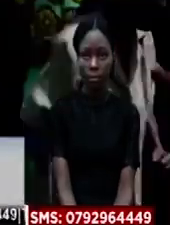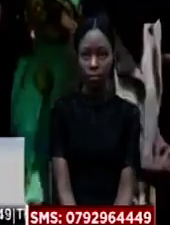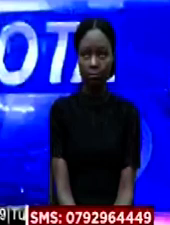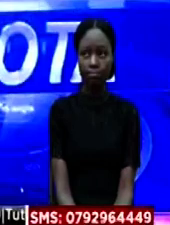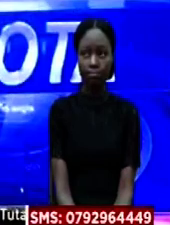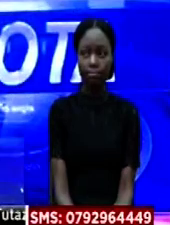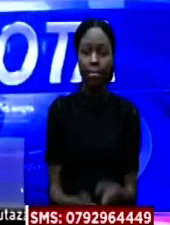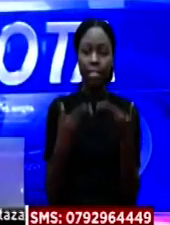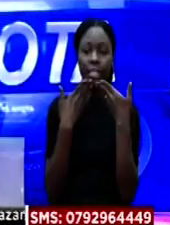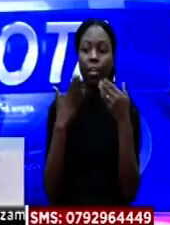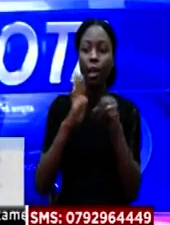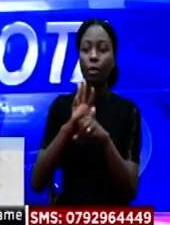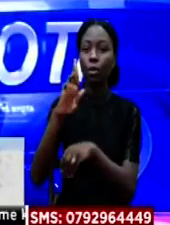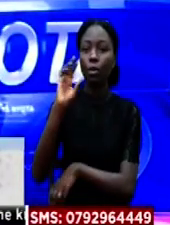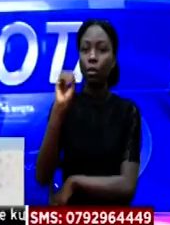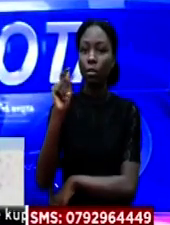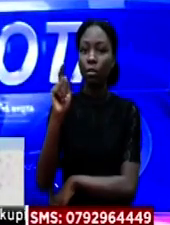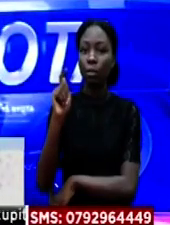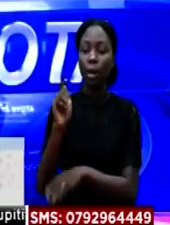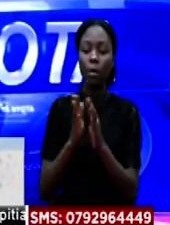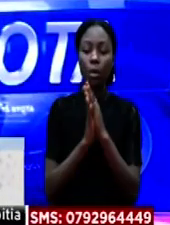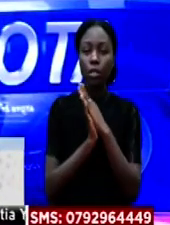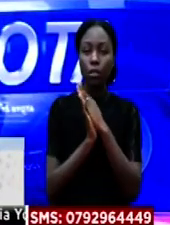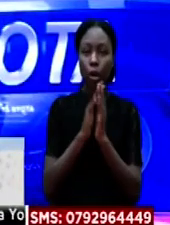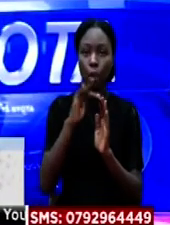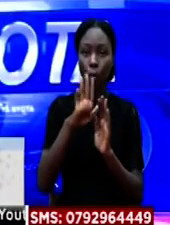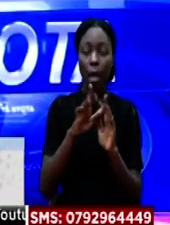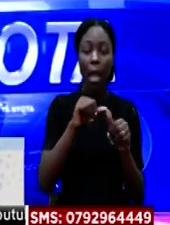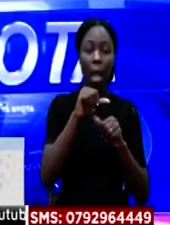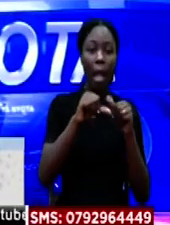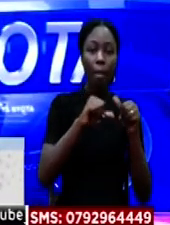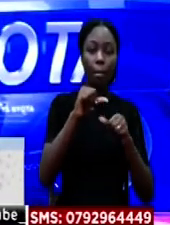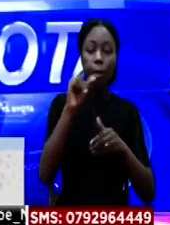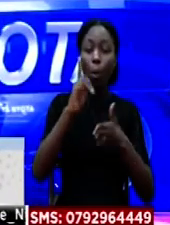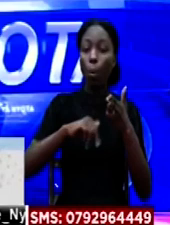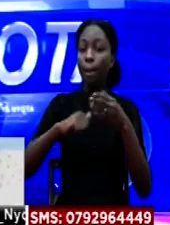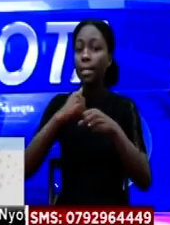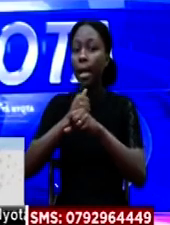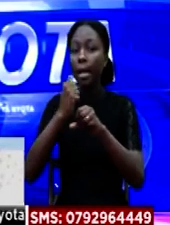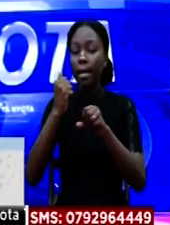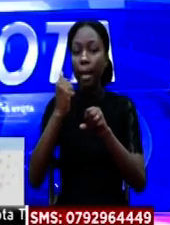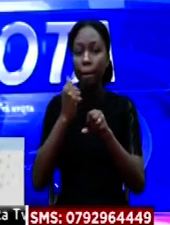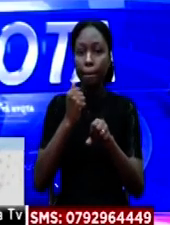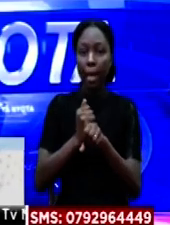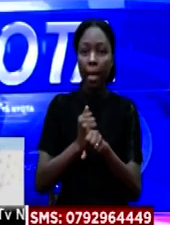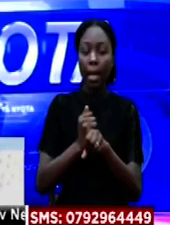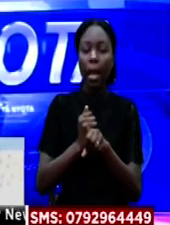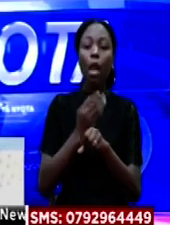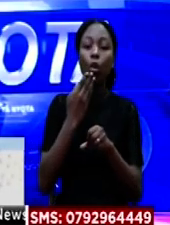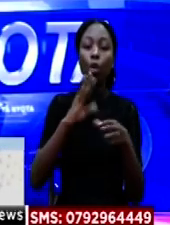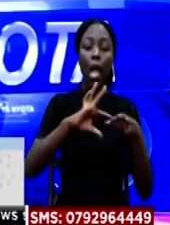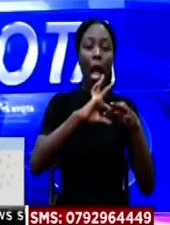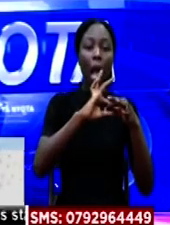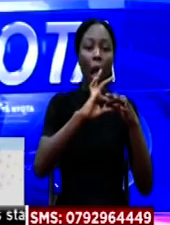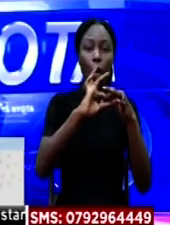Asante mwana habari wetu Robert Malala Kwa tarifa hiyo kusiana Na nini haswa kina chotatiza Umoja wa